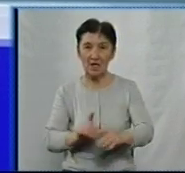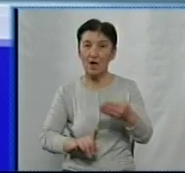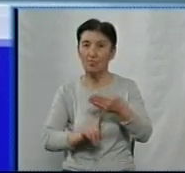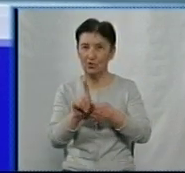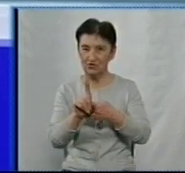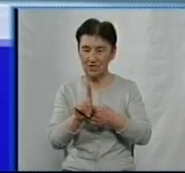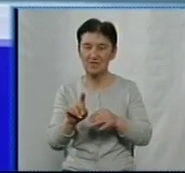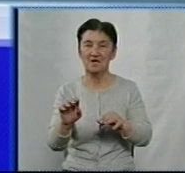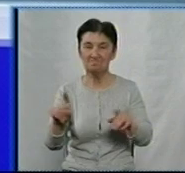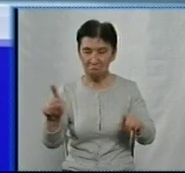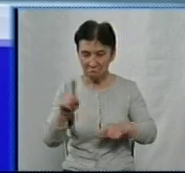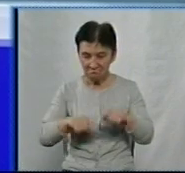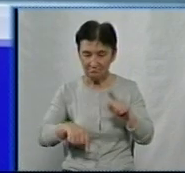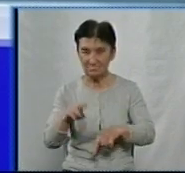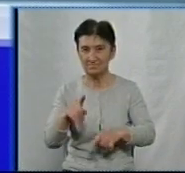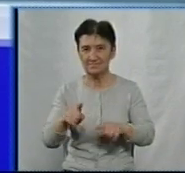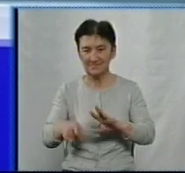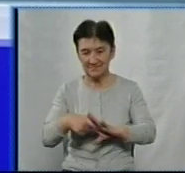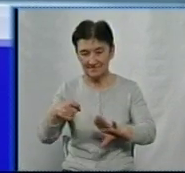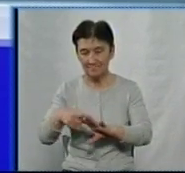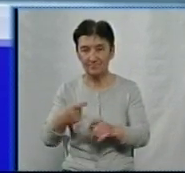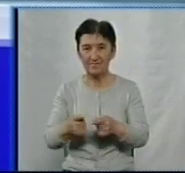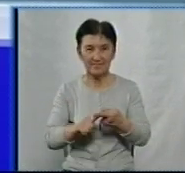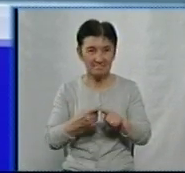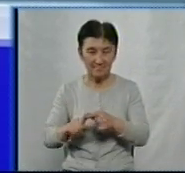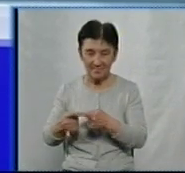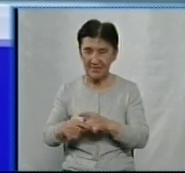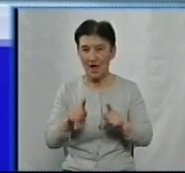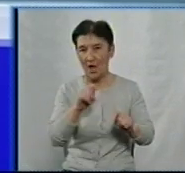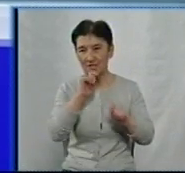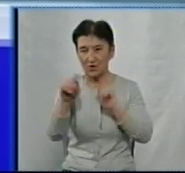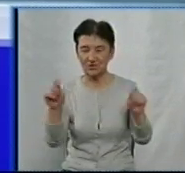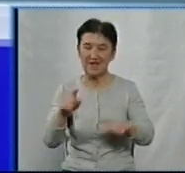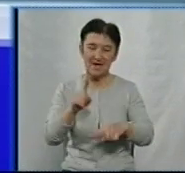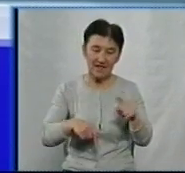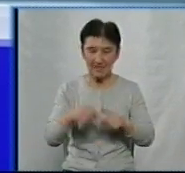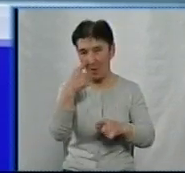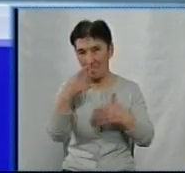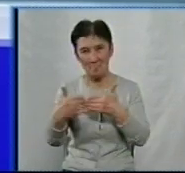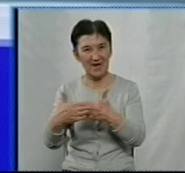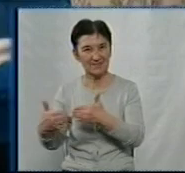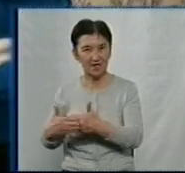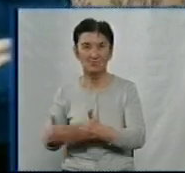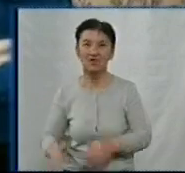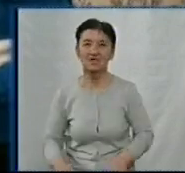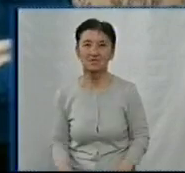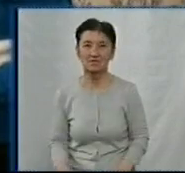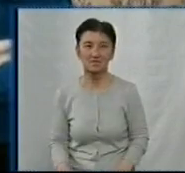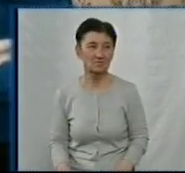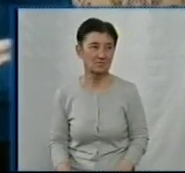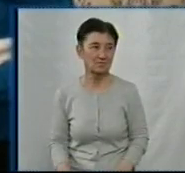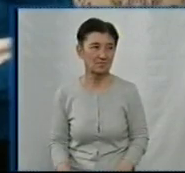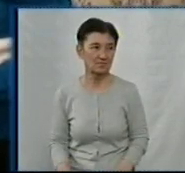суспільному жінка. В'язані речі дарує рідним та близьким. Подробиці у сюжеті Ольги Склярок. Пар я